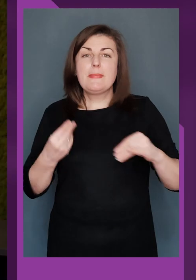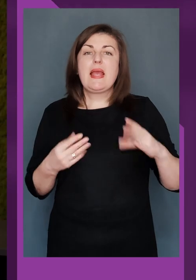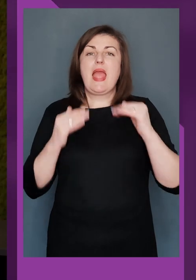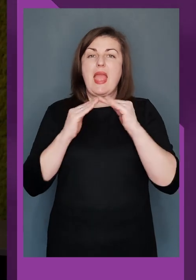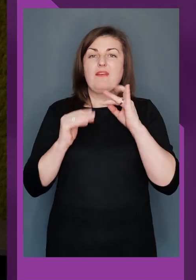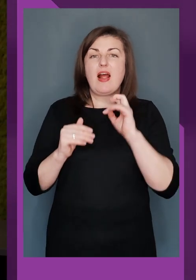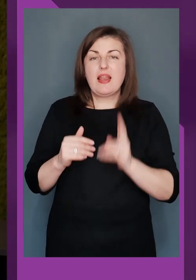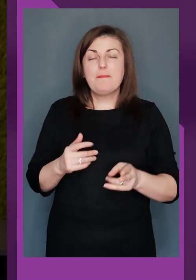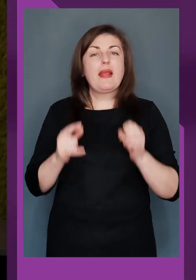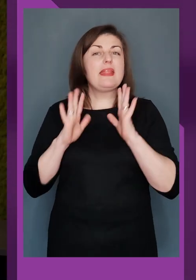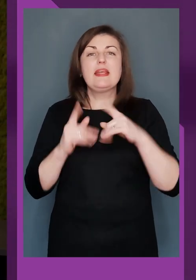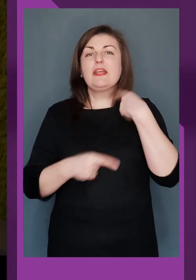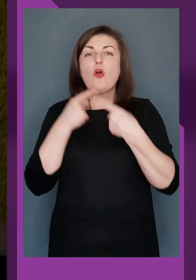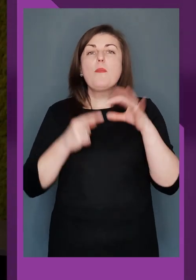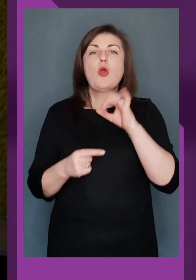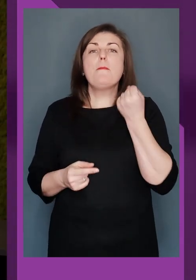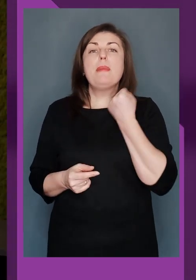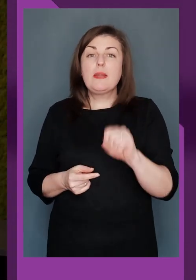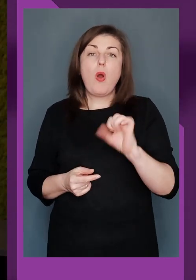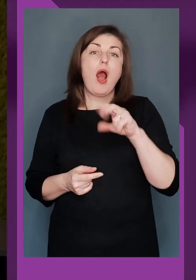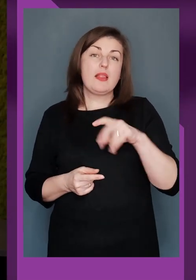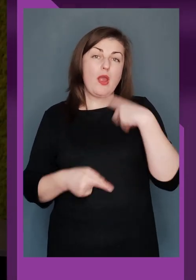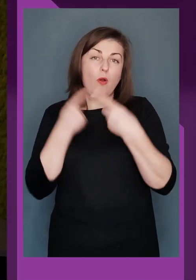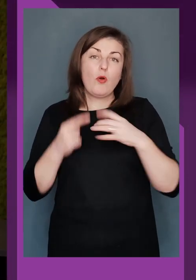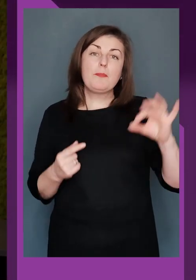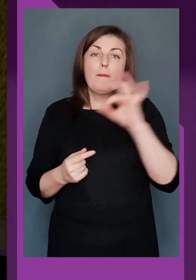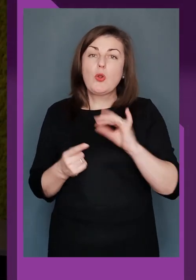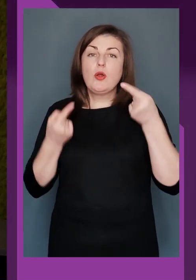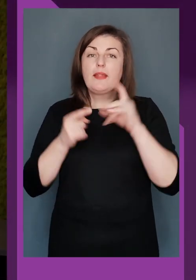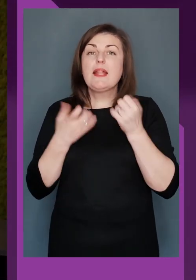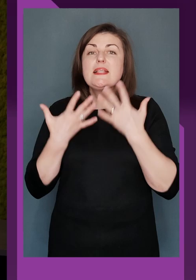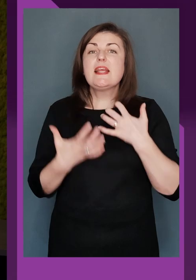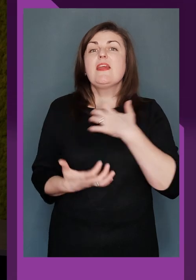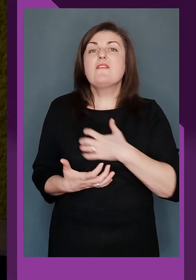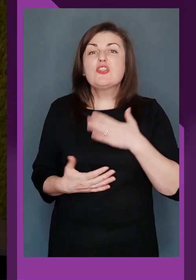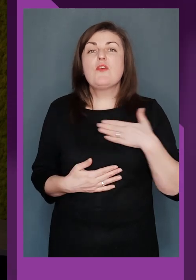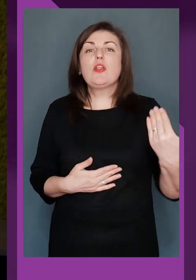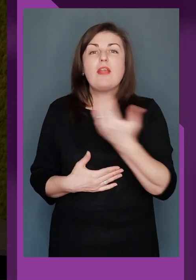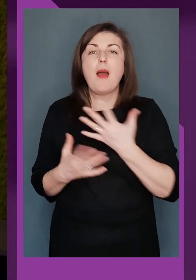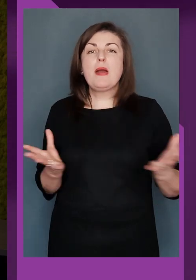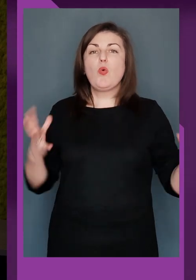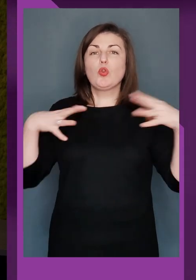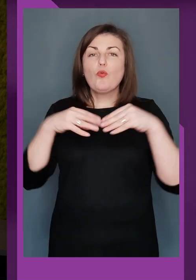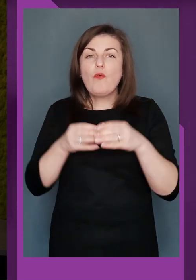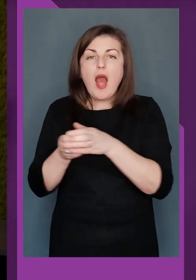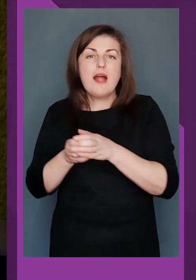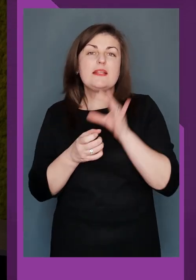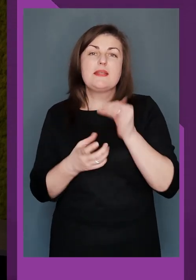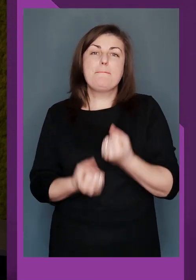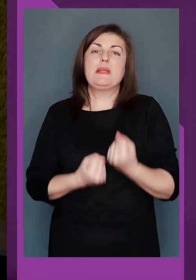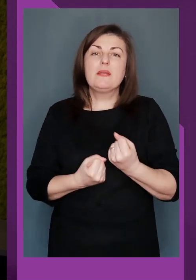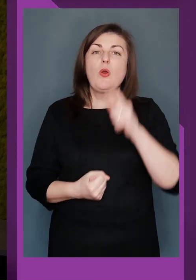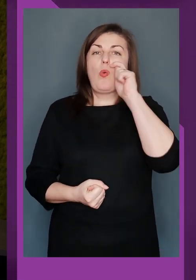на каналі Еквалімпік не тільки говоримо про перемоги, але й говоримо про те, наскільки важливо нам гуртуватися і підтримувати